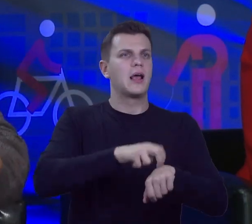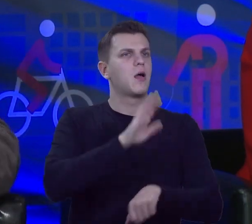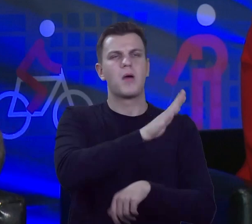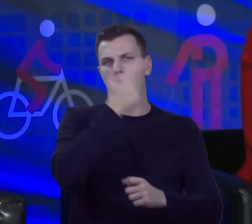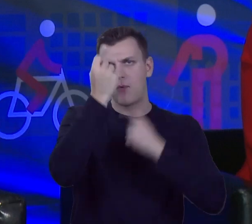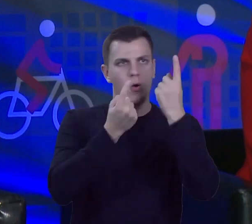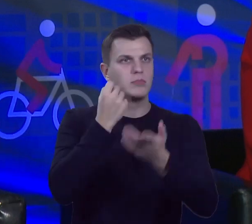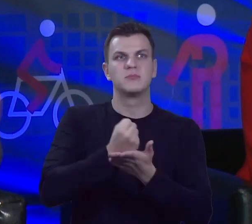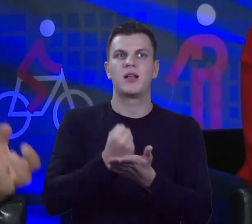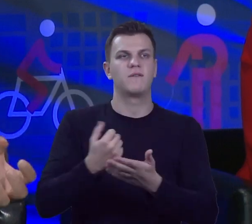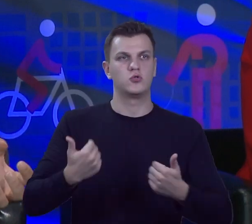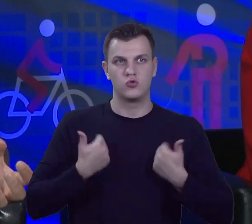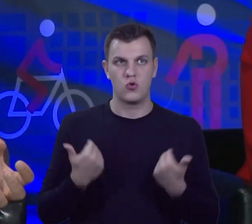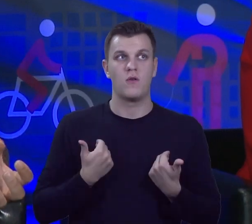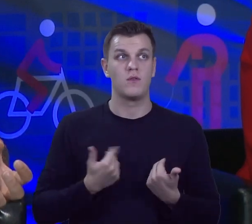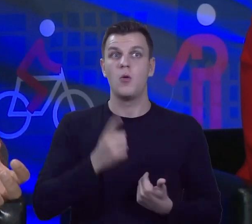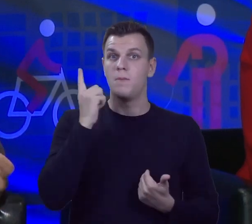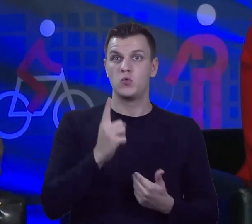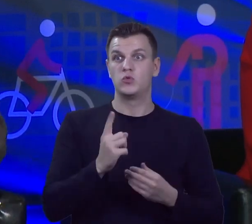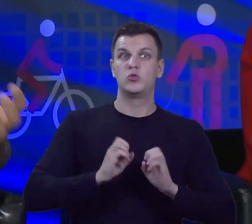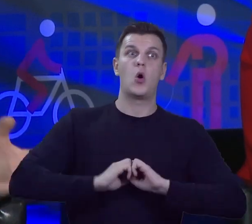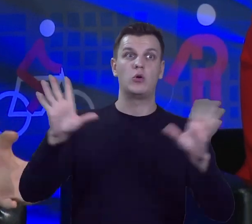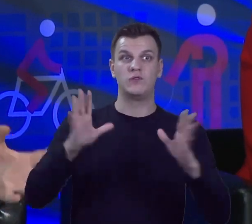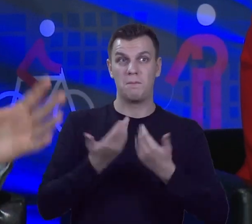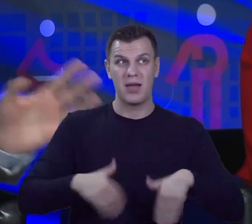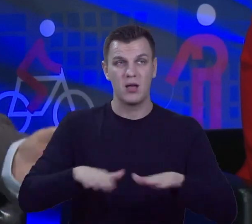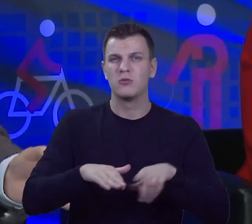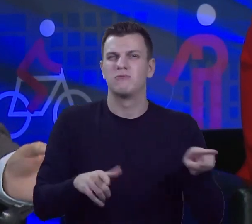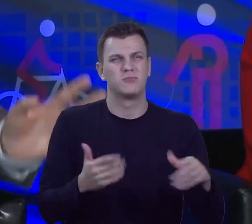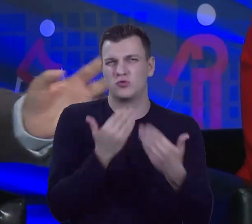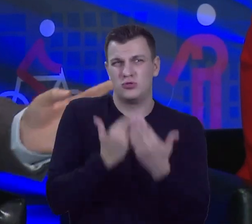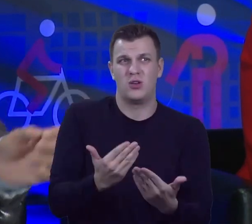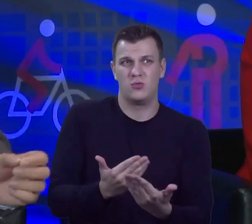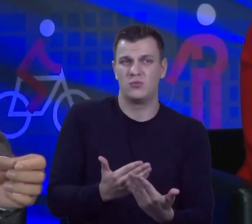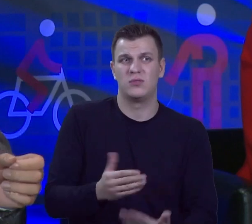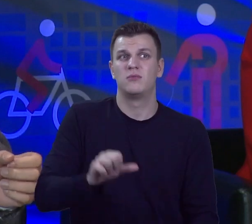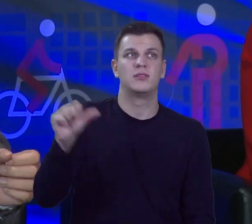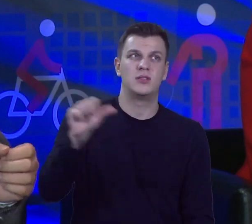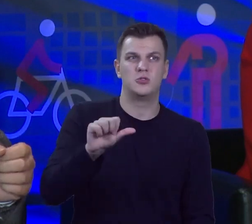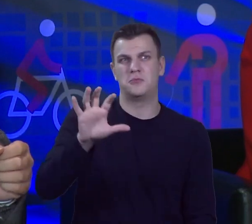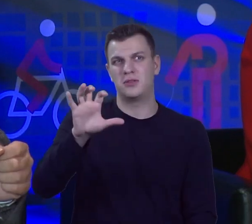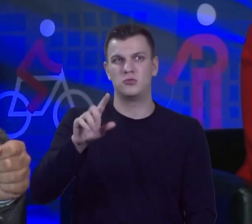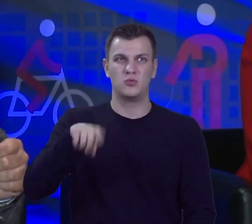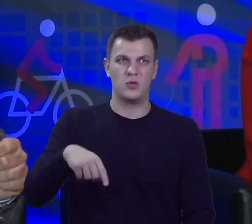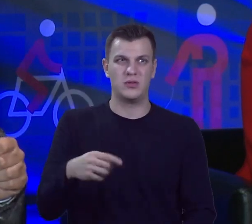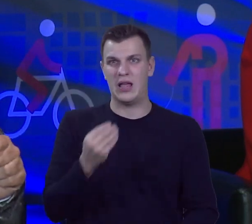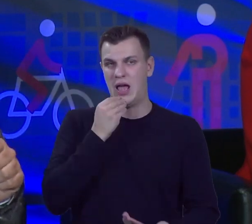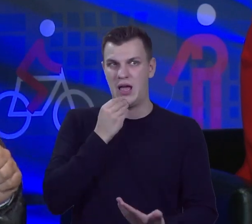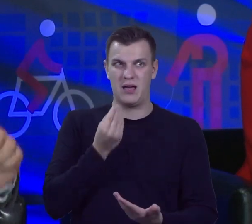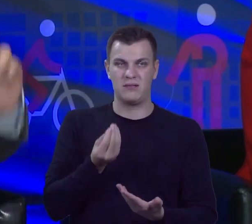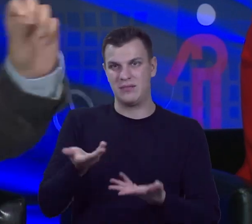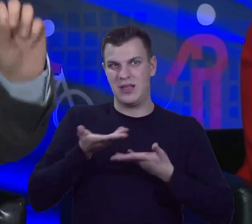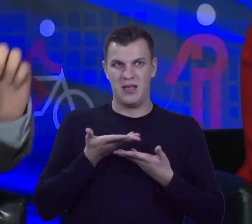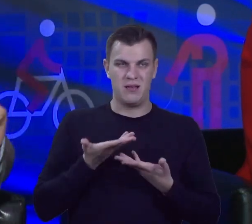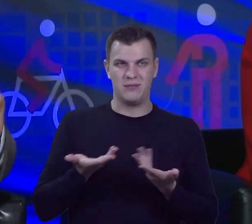zdrowie, musi składać oświadczenie majątkowe, to on dziękuję. za tysiąc czy tysiąc pięćset złotych diety, on nie będzie w to się